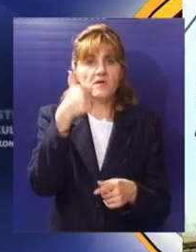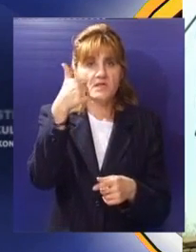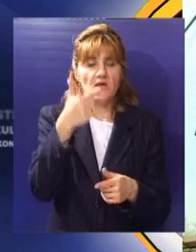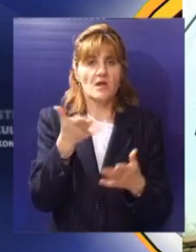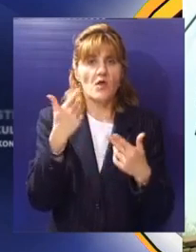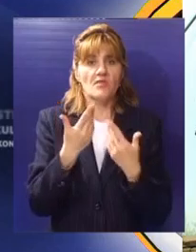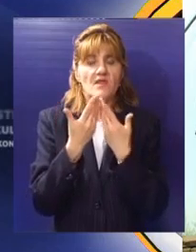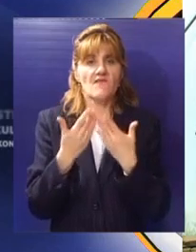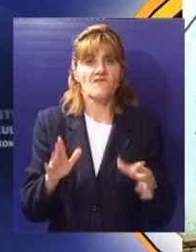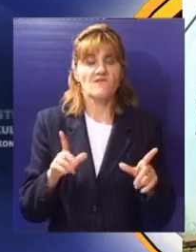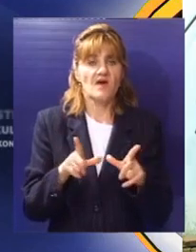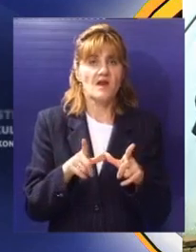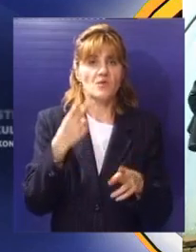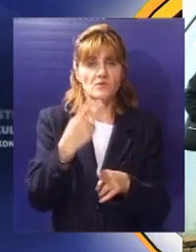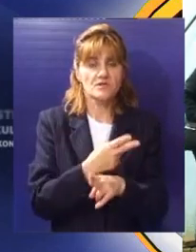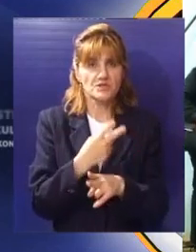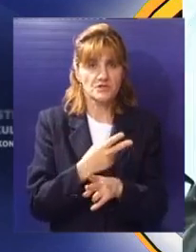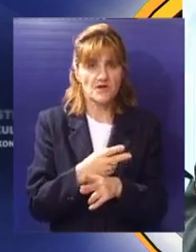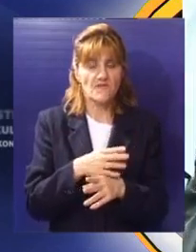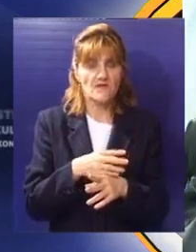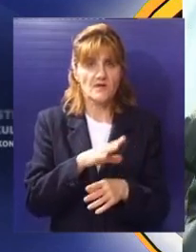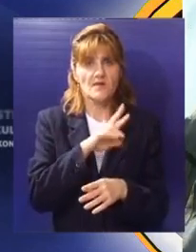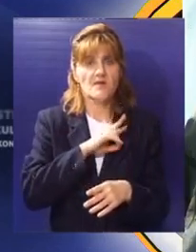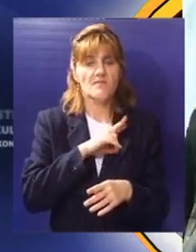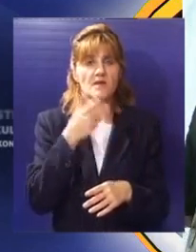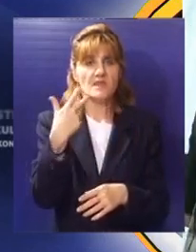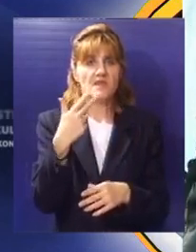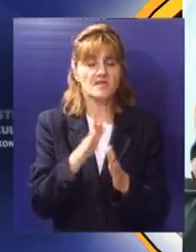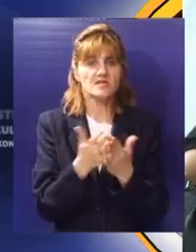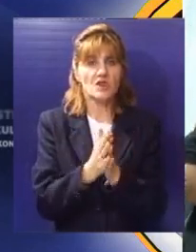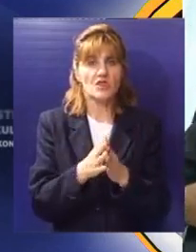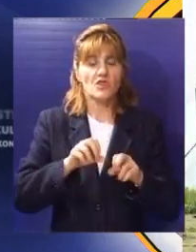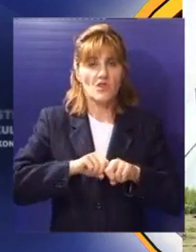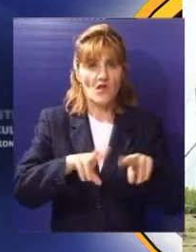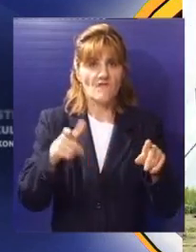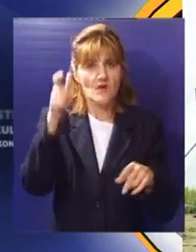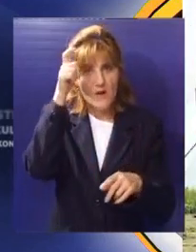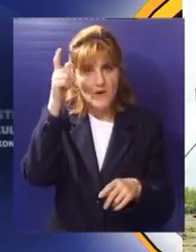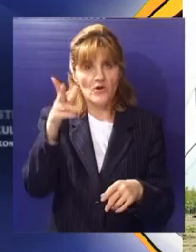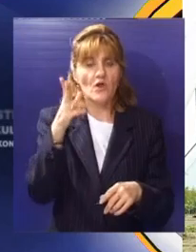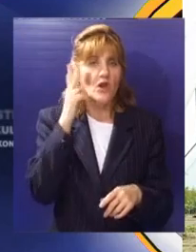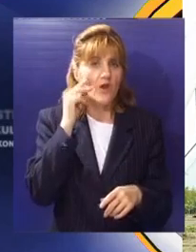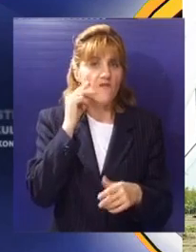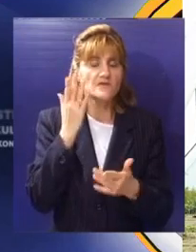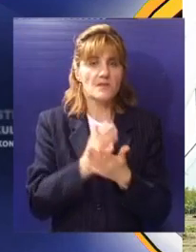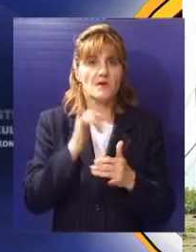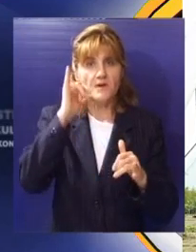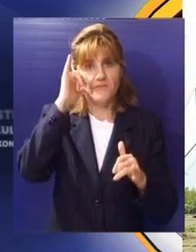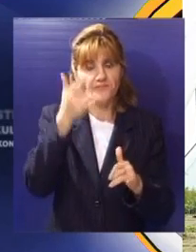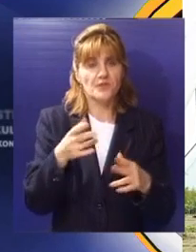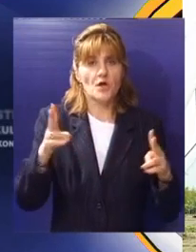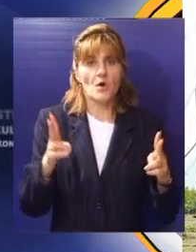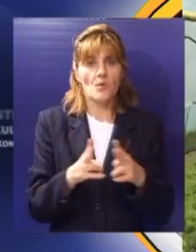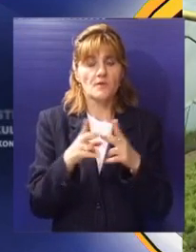jedan od najvećih i najljepših rasadnika u zemlji. Preko 30 novinara iz raznih beogradskih i novosadskih redakcija imali su